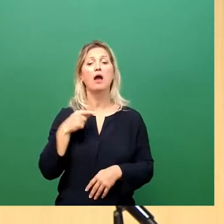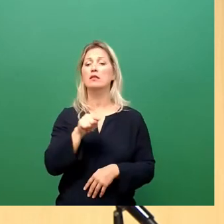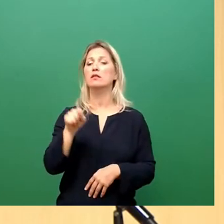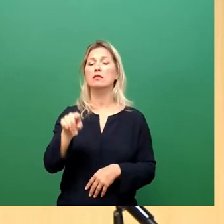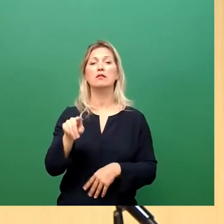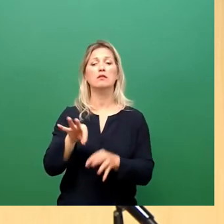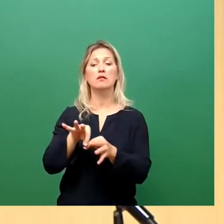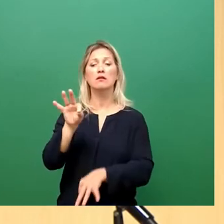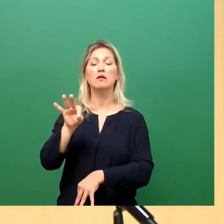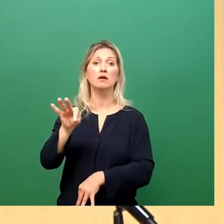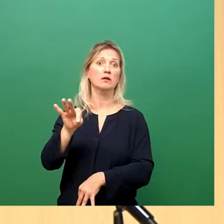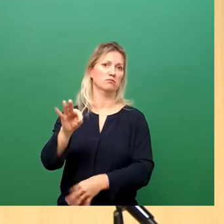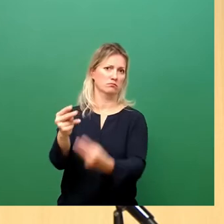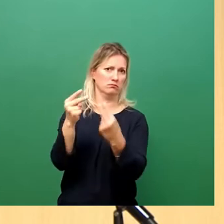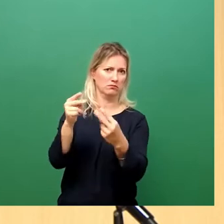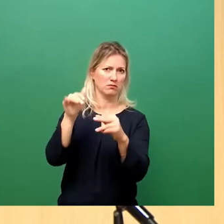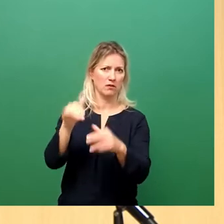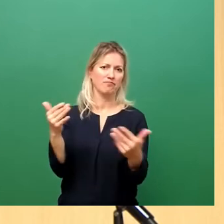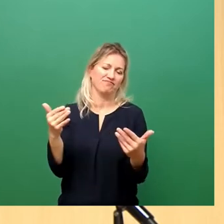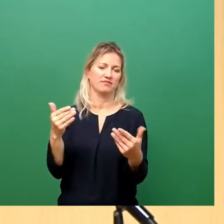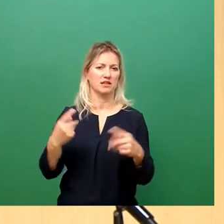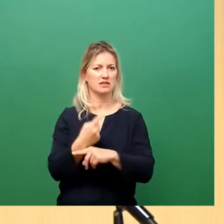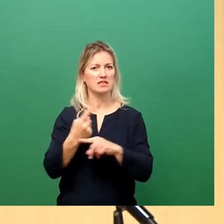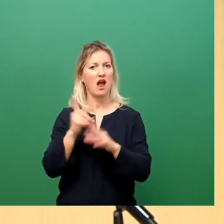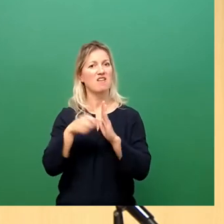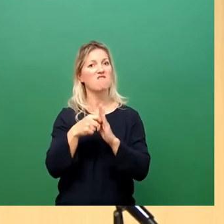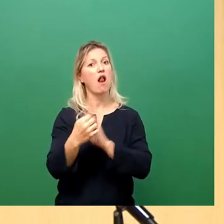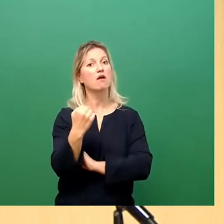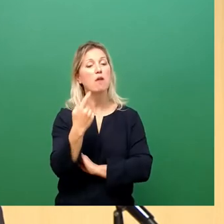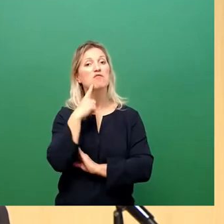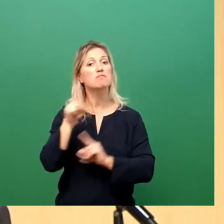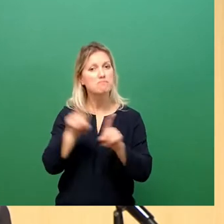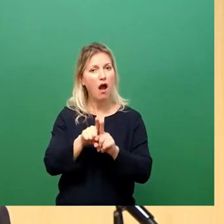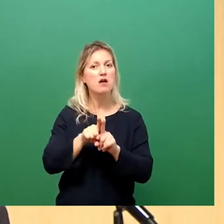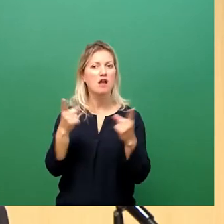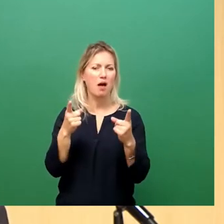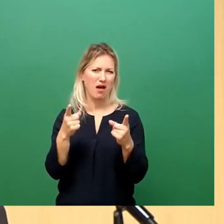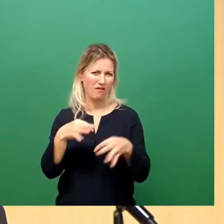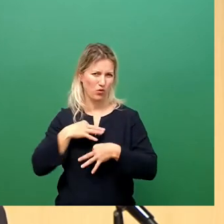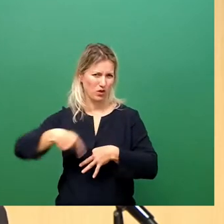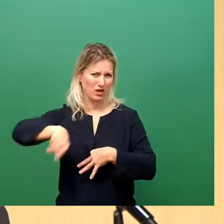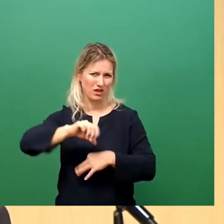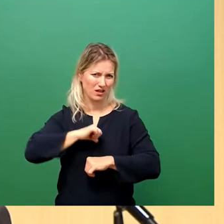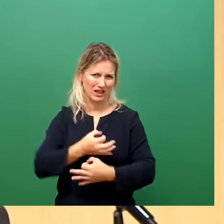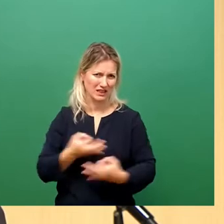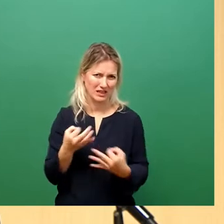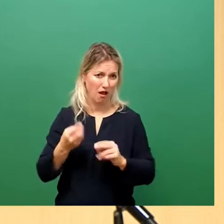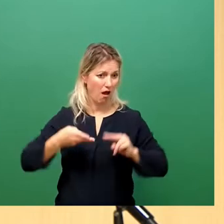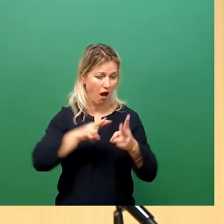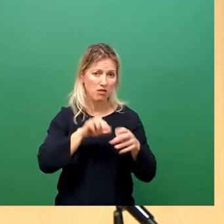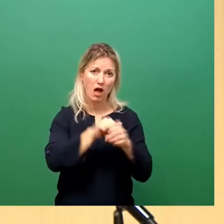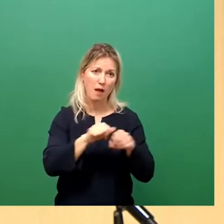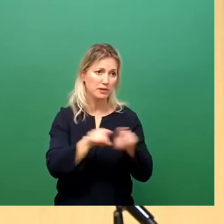mag in Wahlkampfzeiten gut ankommen, dient aber nicht der Sache. Denn auch die anderen Ämter haben nicht unbegrenzt